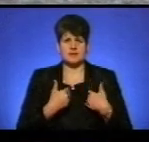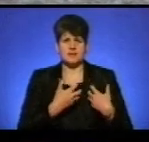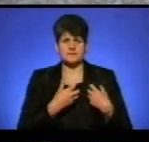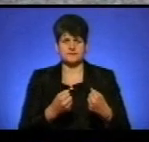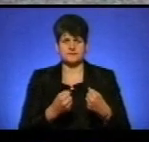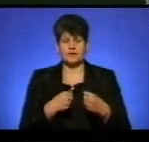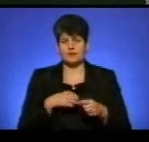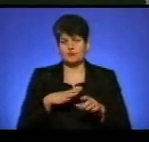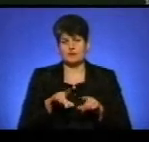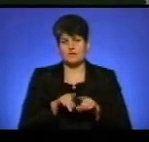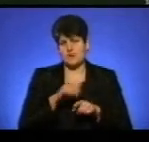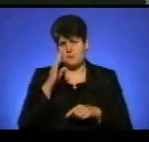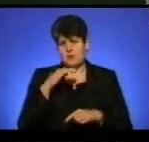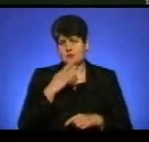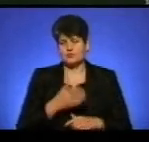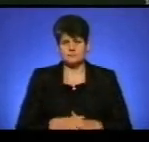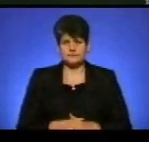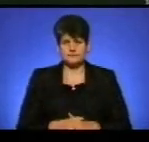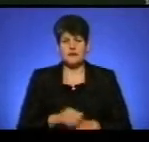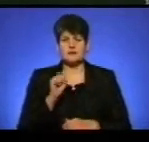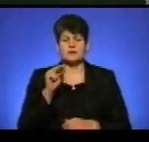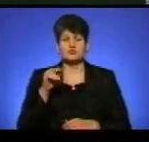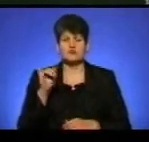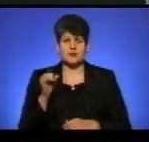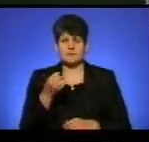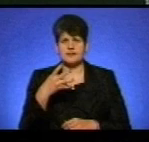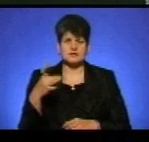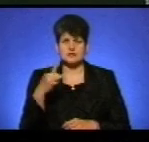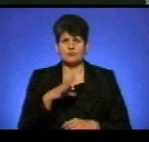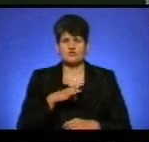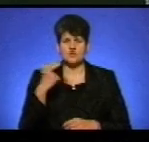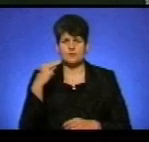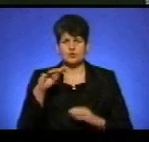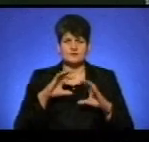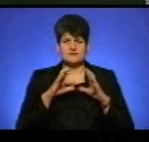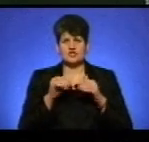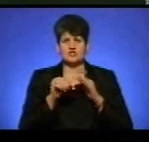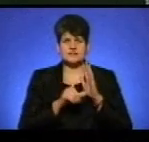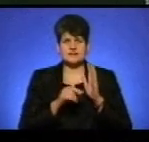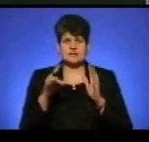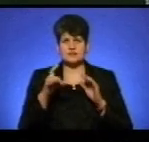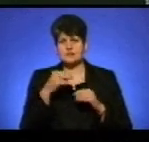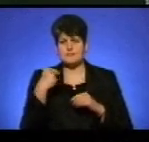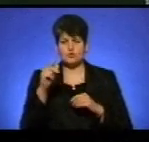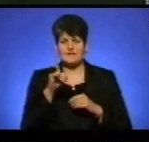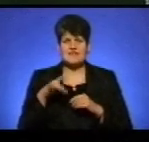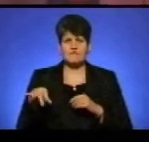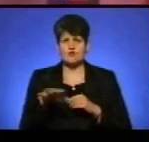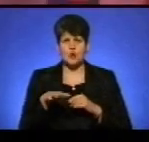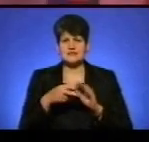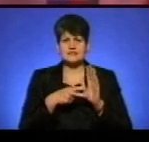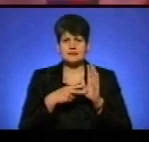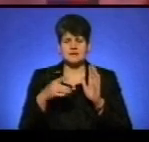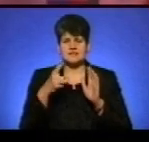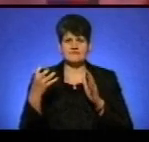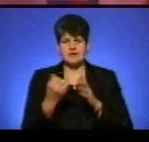Він мені був як батько. Андрій Пушкар 15 разів був чемпіоном світу, 16 разів чемпіоном Європи, 7